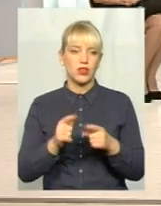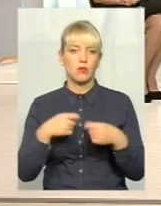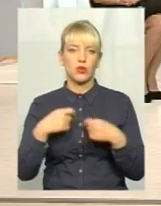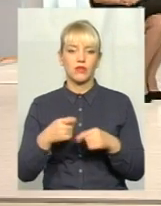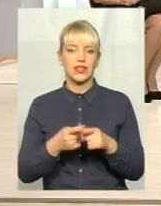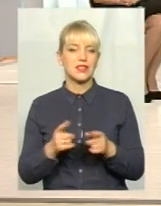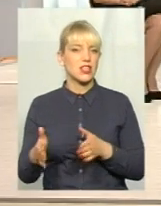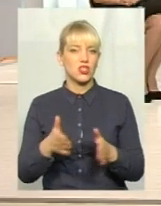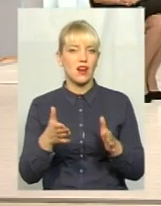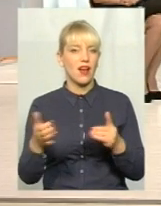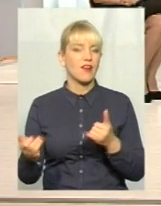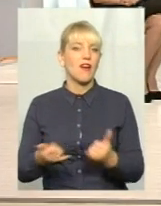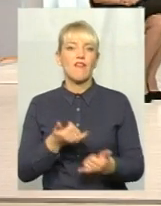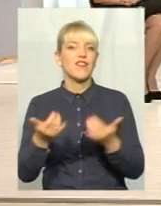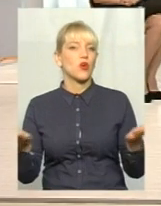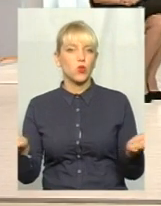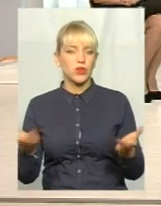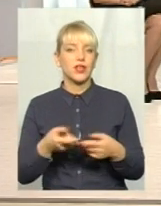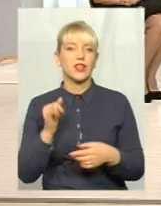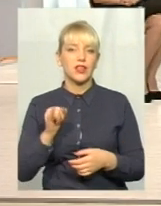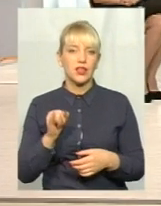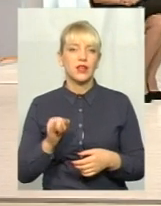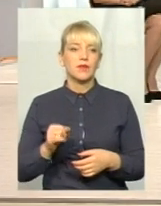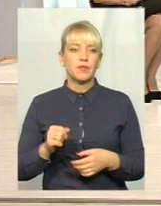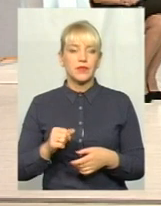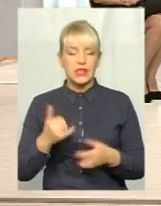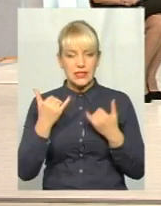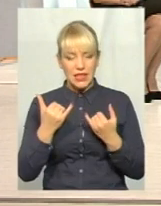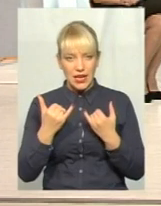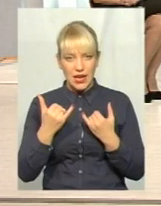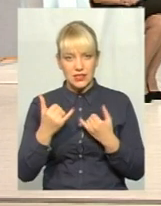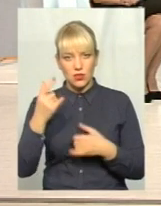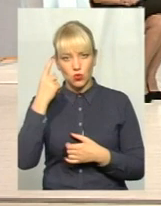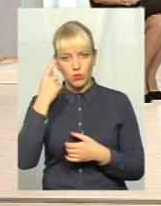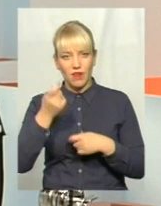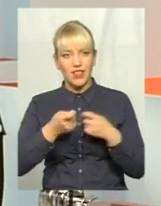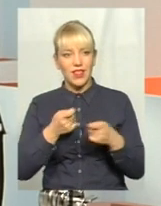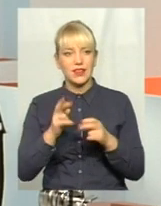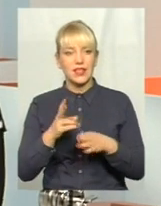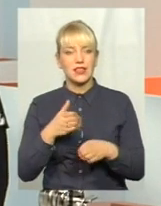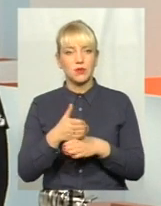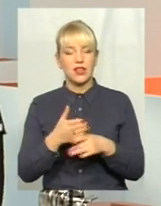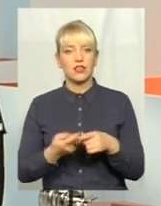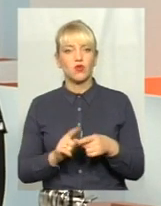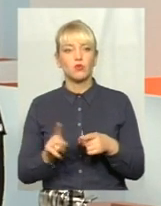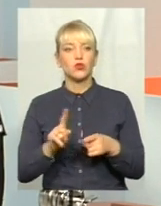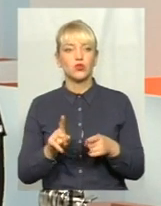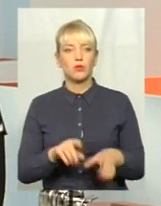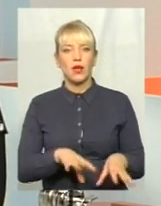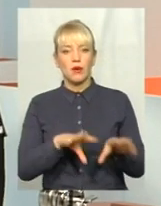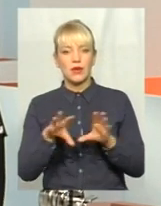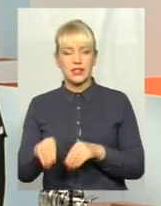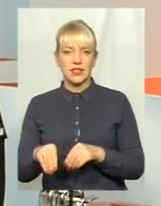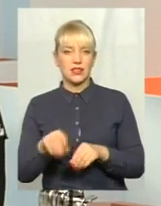зараз, наразі, влада думає над тим, як сприяти тому, щоб пересадити людей на